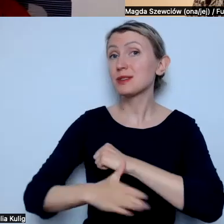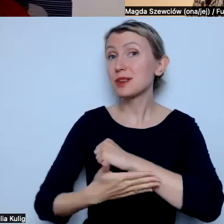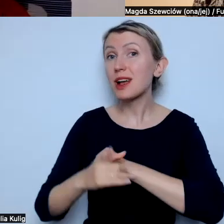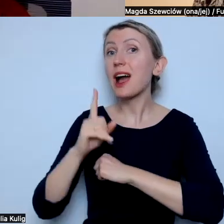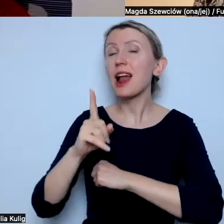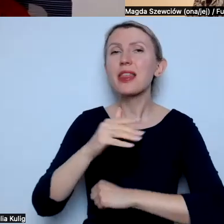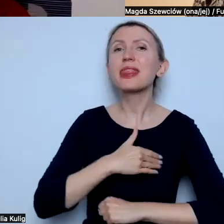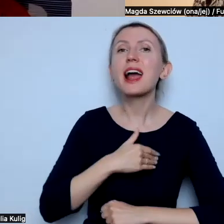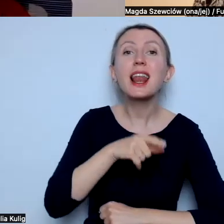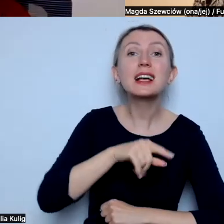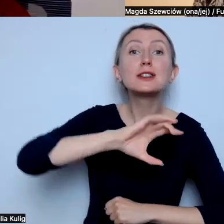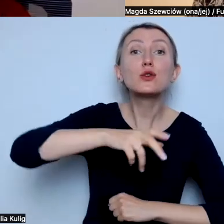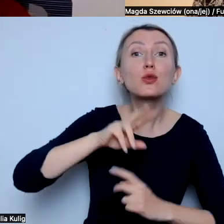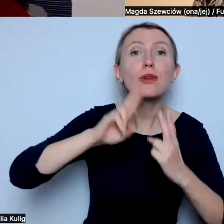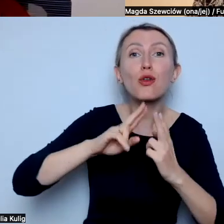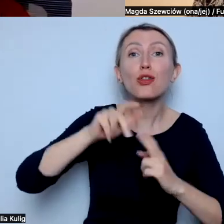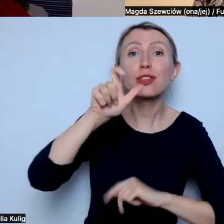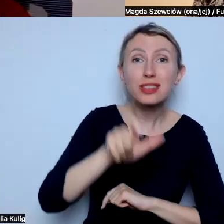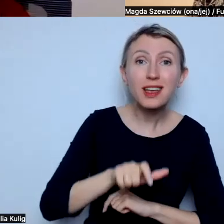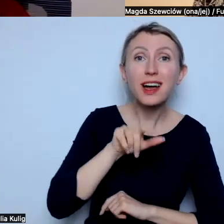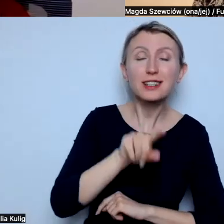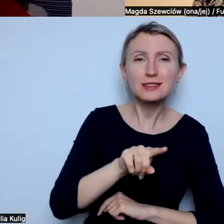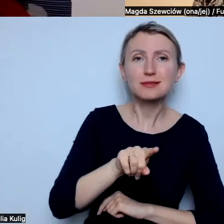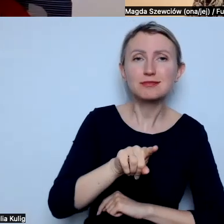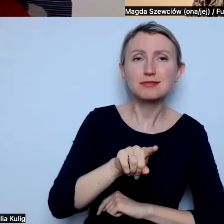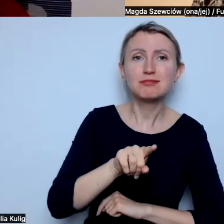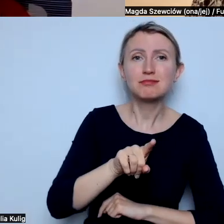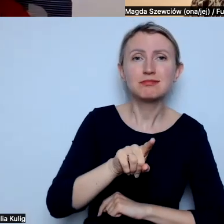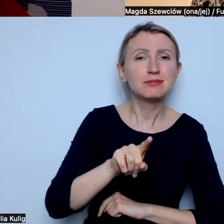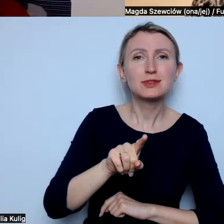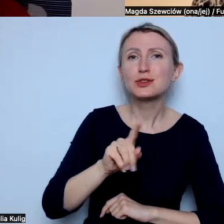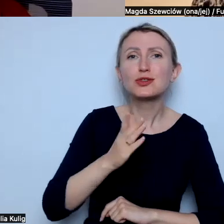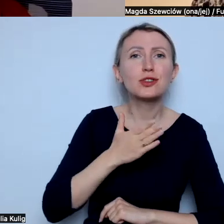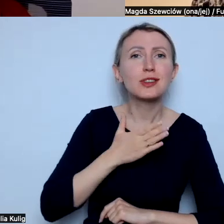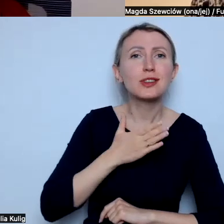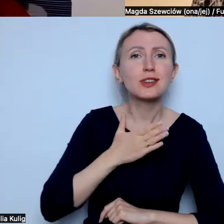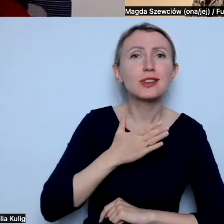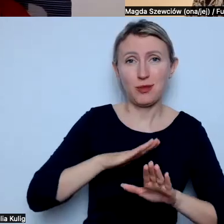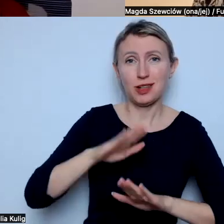klasie, w tej grupie, w kontakcie z tobą to może być najmilsze miejsce w tej szkole.